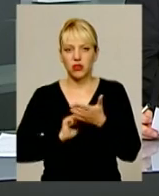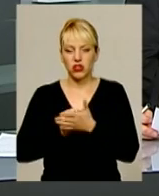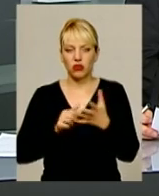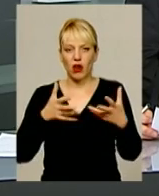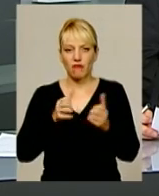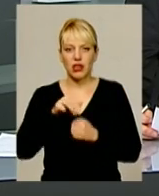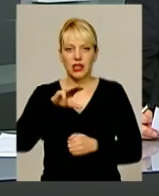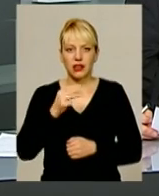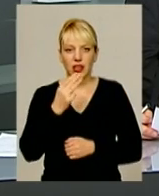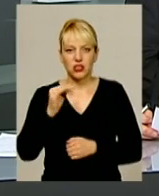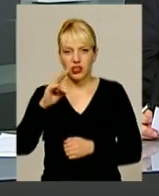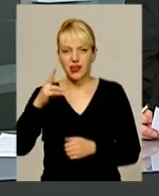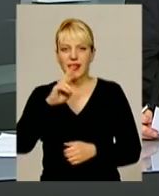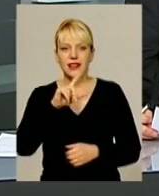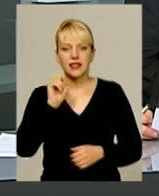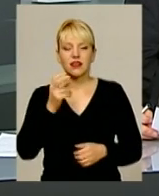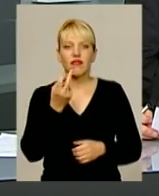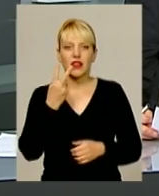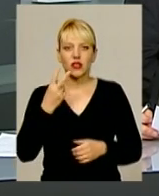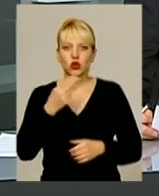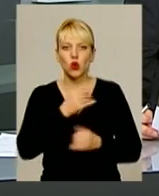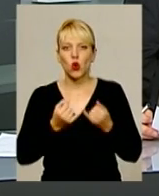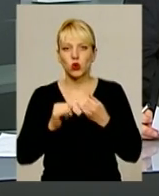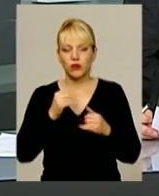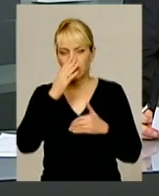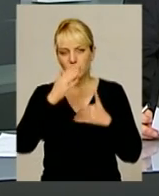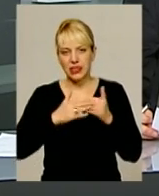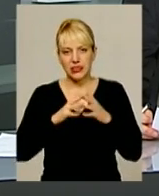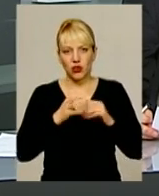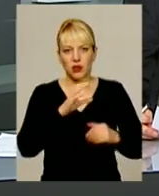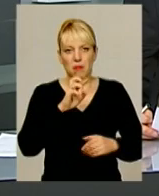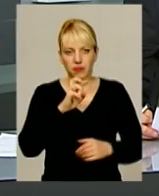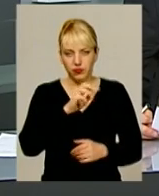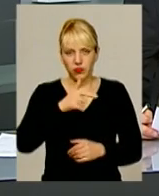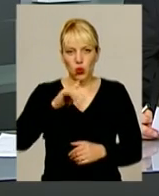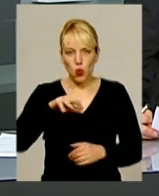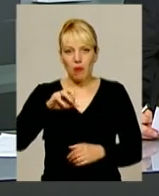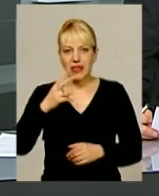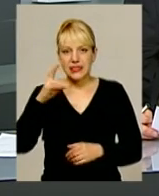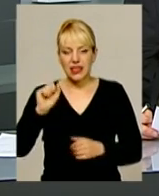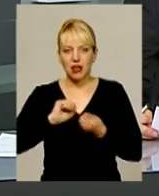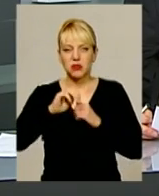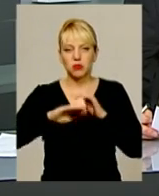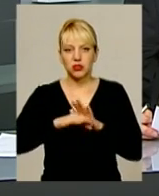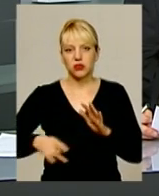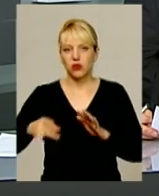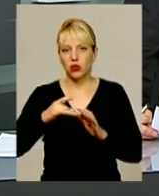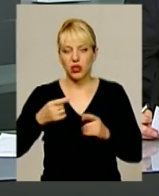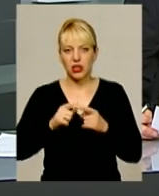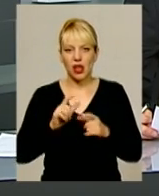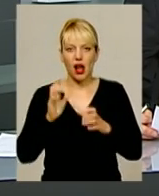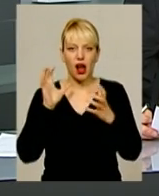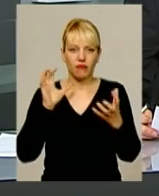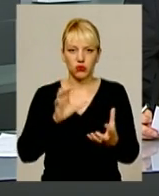на тещиному язиці 12 жовтня. Нагадаю, неподалік села Гуменці Кам'янець-Подільського району мікроавтобус із пасажирами